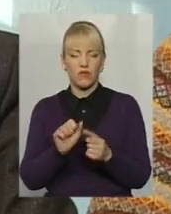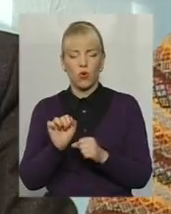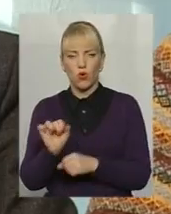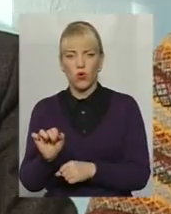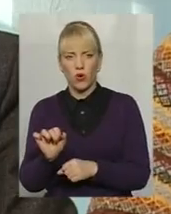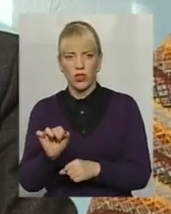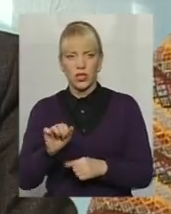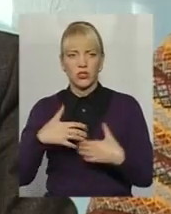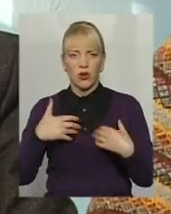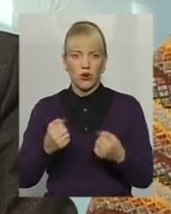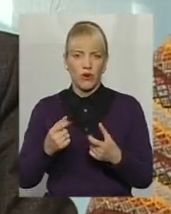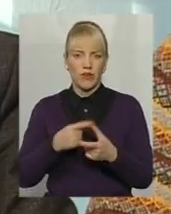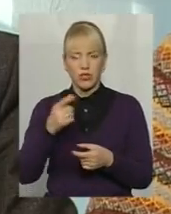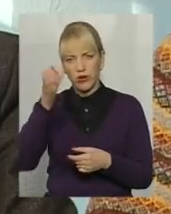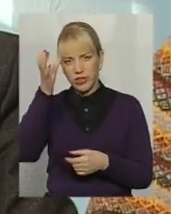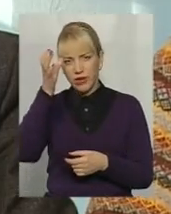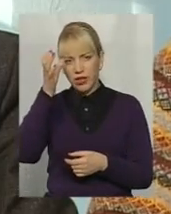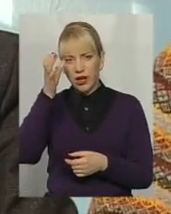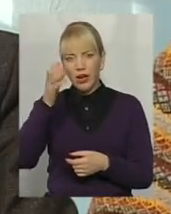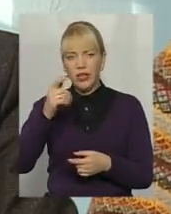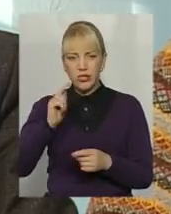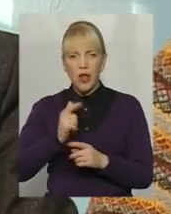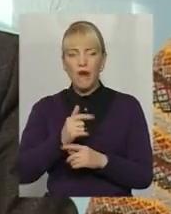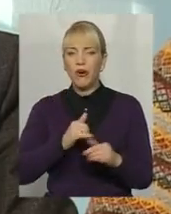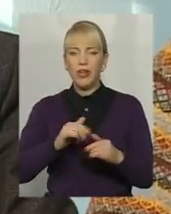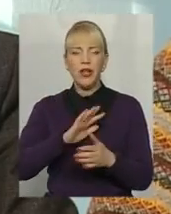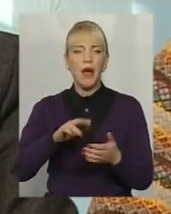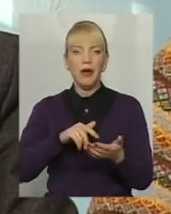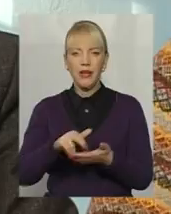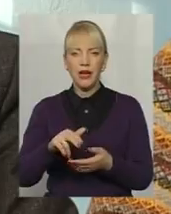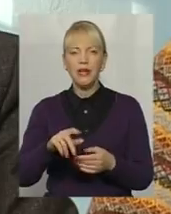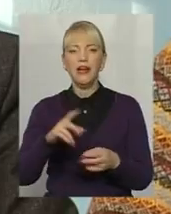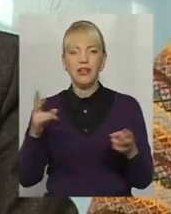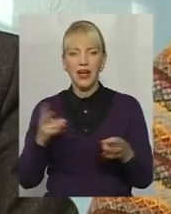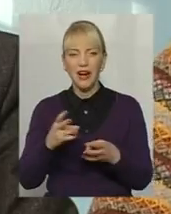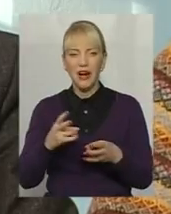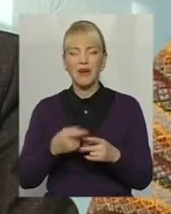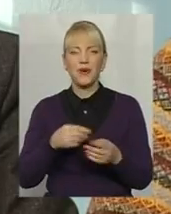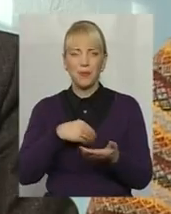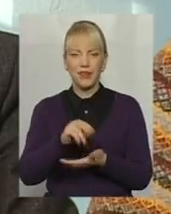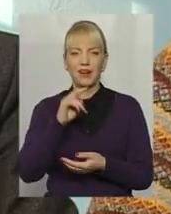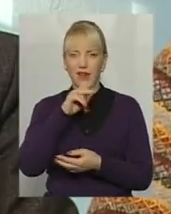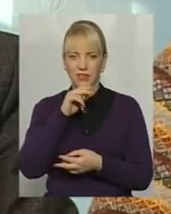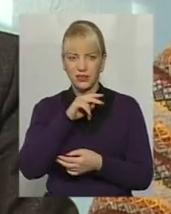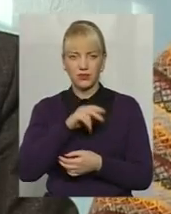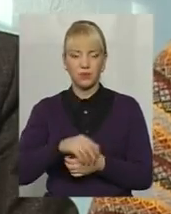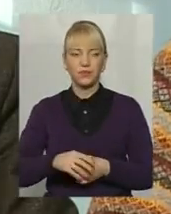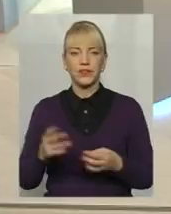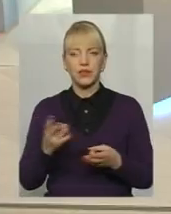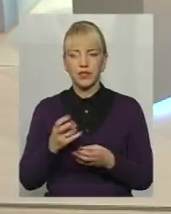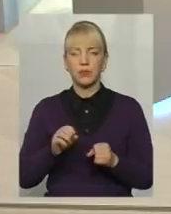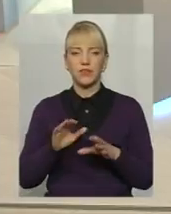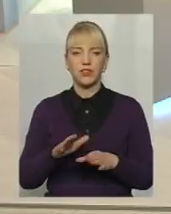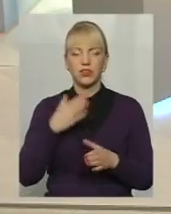здоров'я чи освіта? Знову ж, куди не прийдеш, треба купити лікарство. Треба